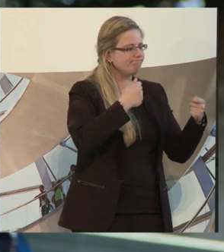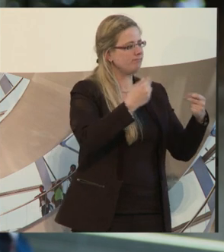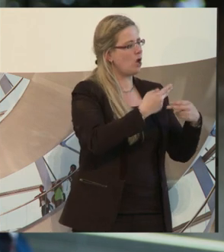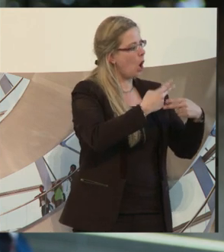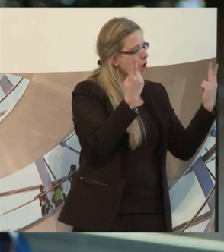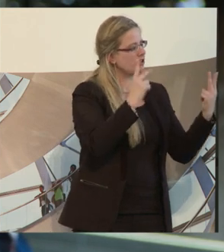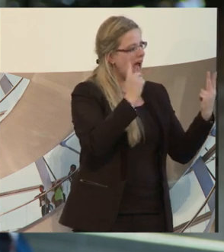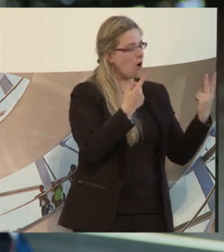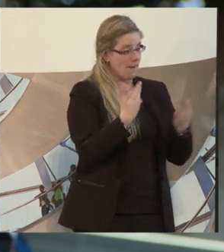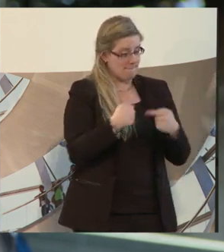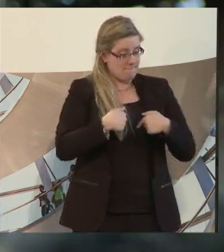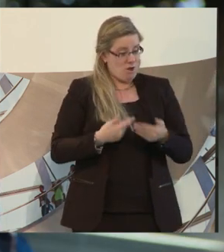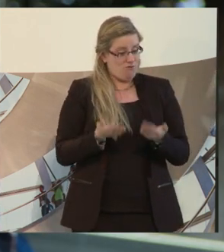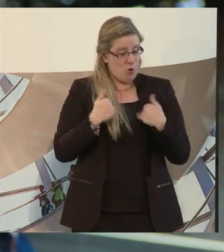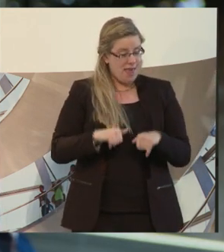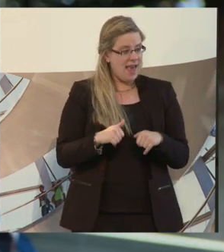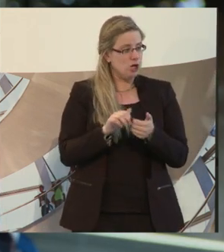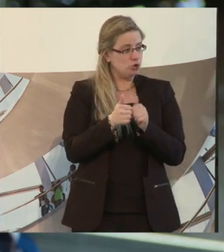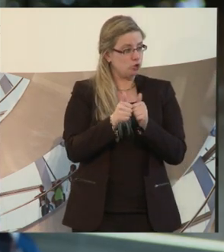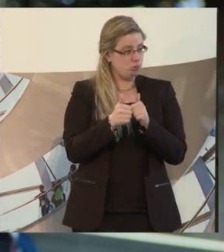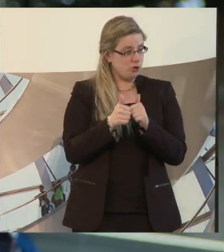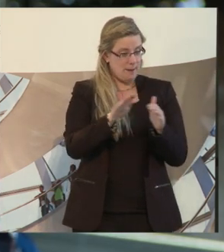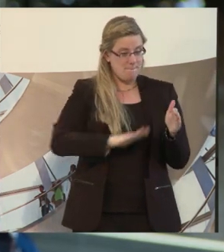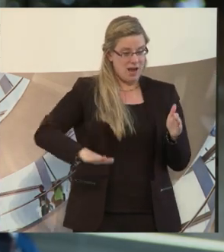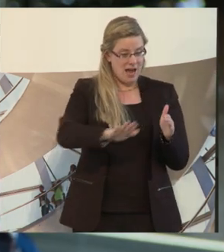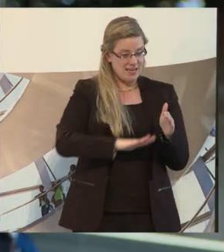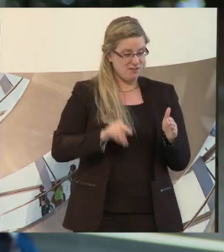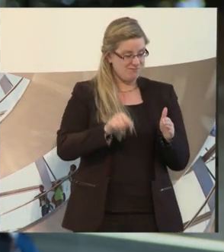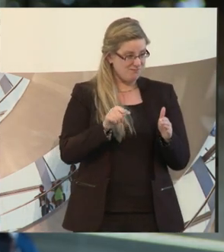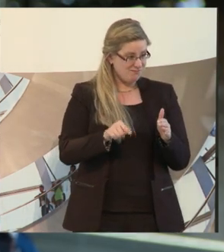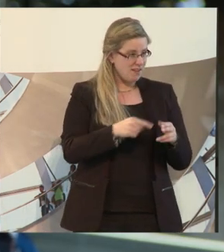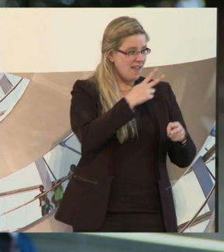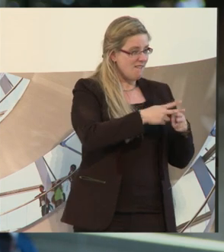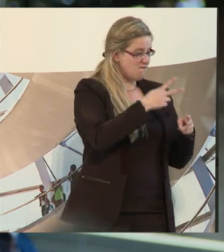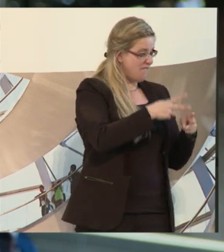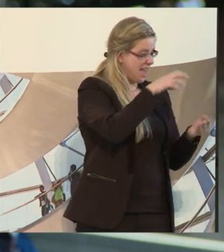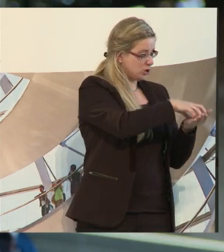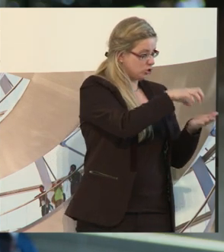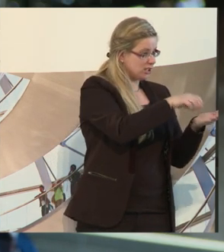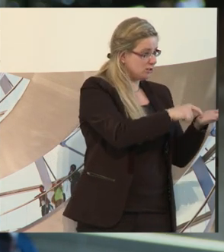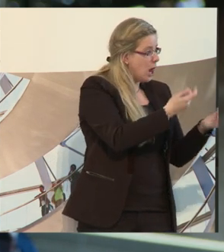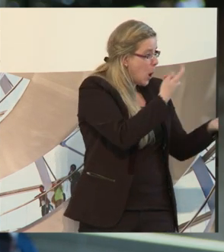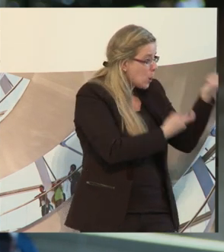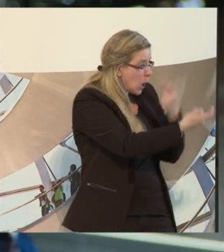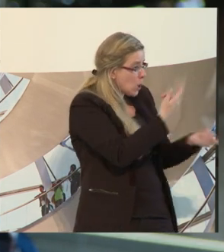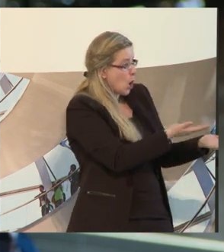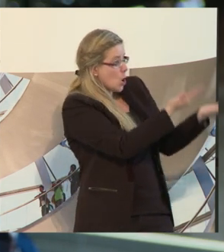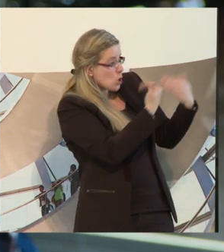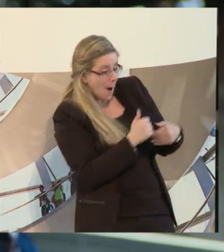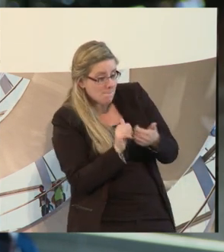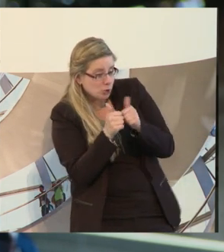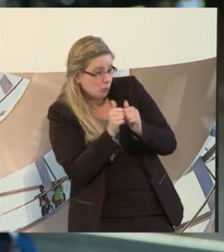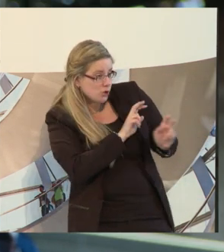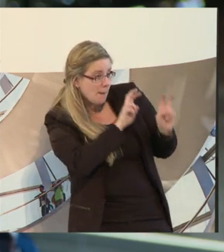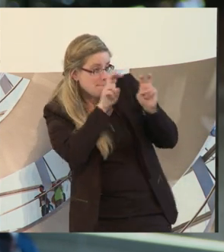Bereich, da ist es sehr schwer, Behindertenmitarbeiter aus Werkstätten für den Sport zu gewinnen, weil nach 16 Uhr oder